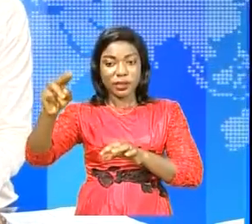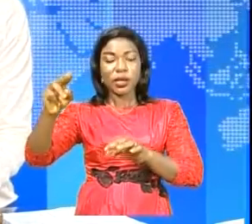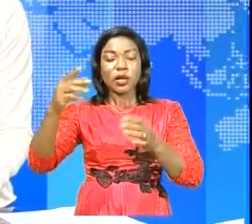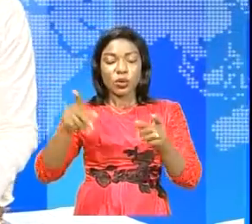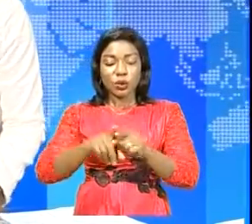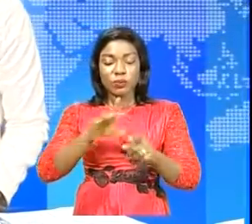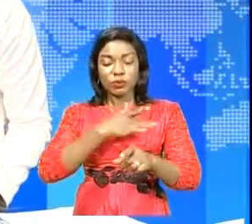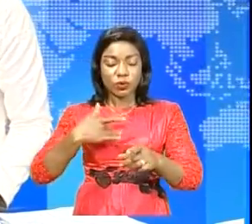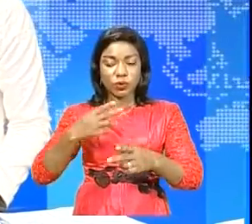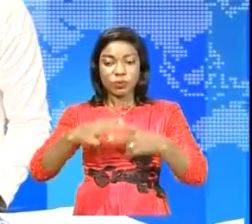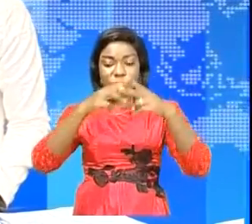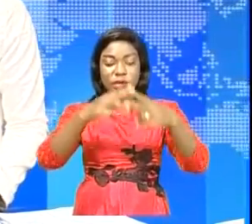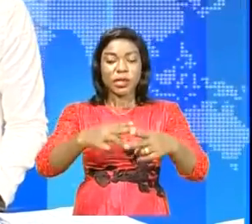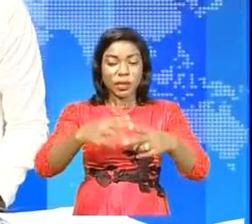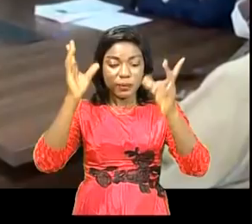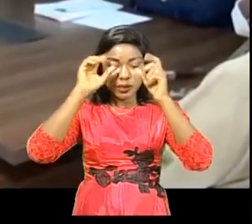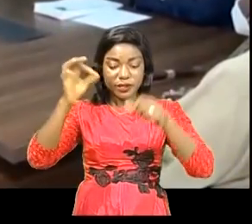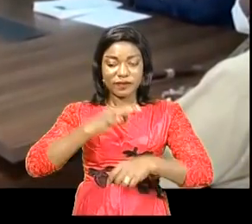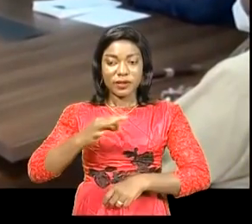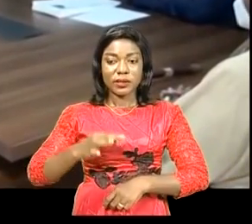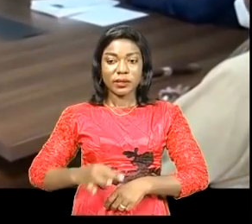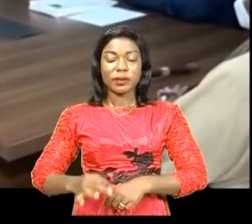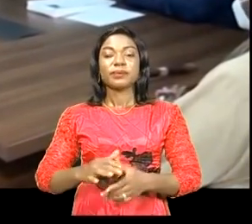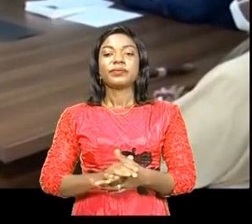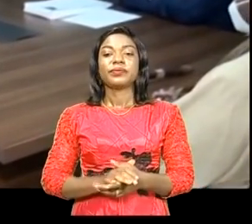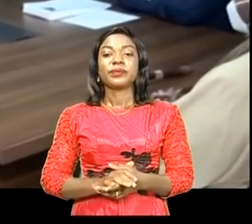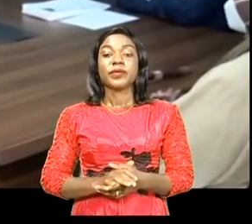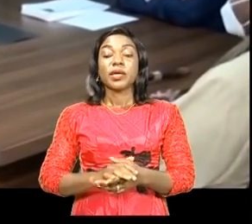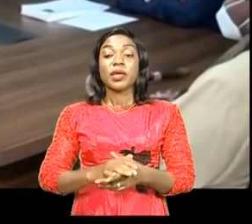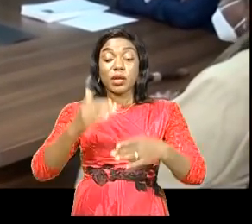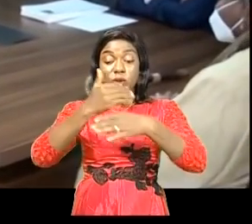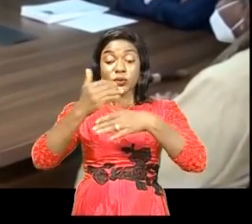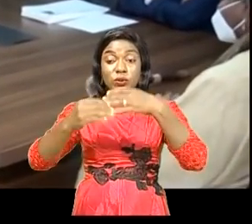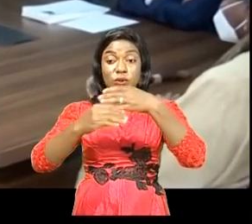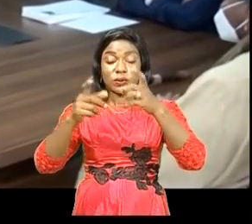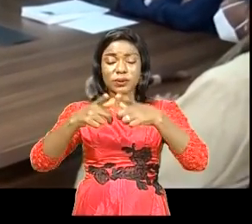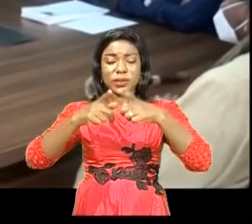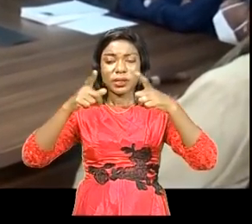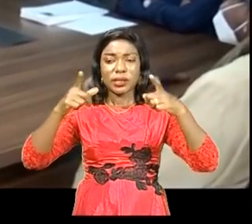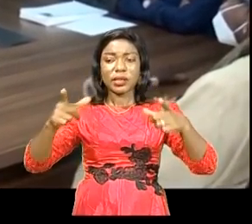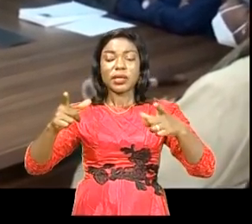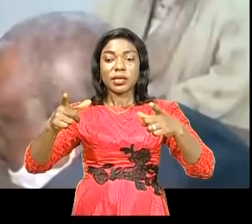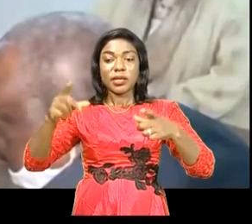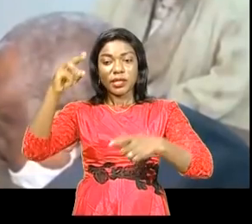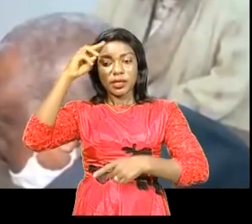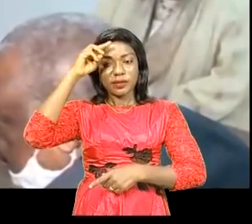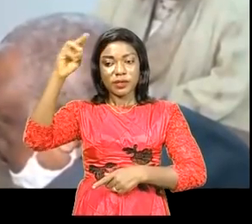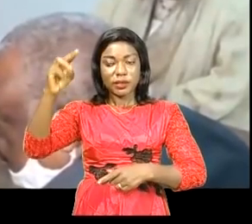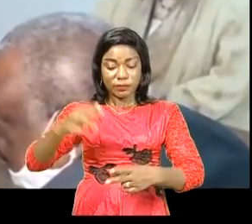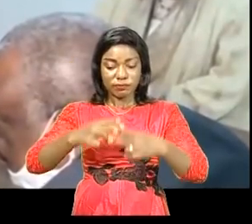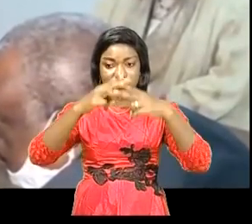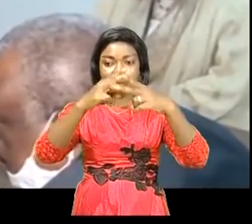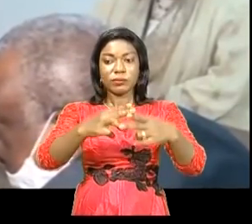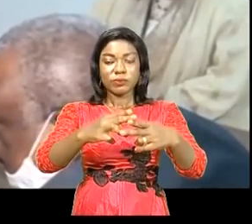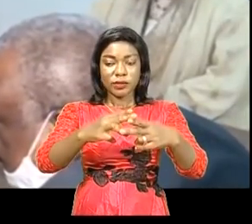exercice de l'Union africaine. La construction d'une grande université dénommée Félix-Antoine Tiseké parait de la